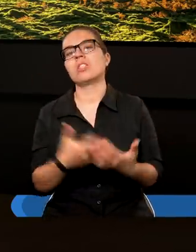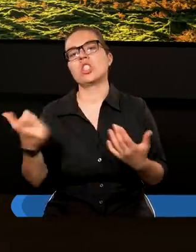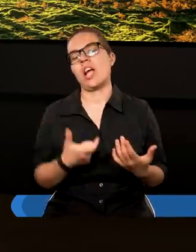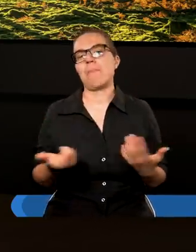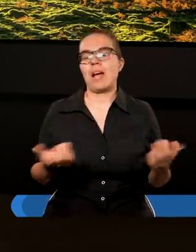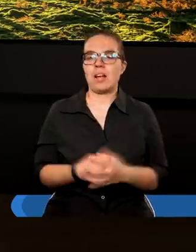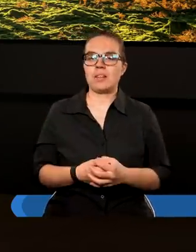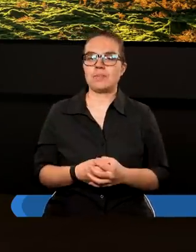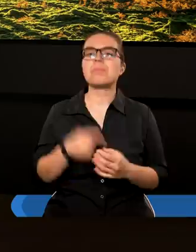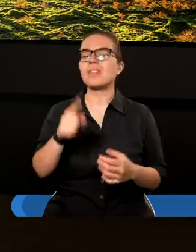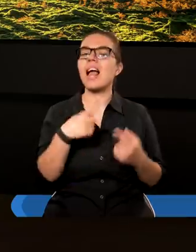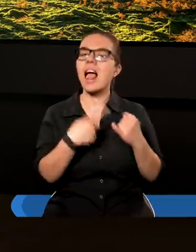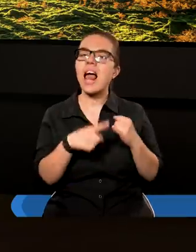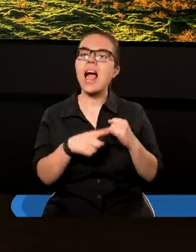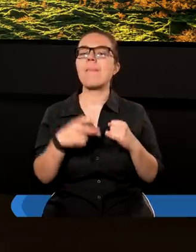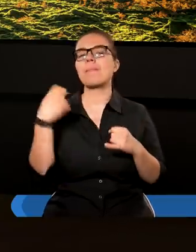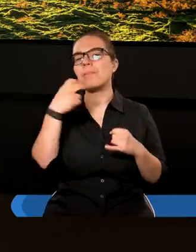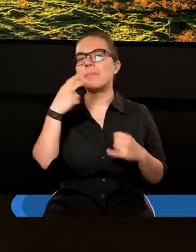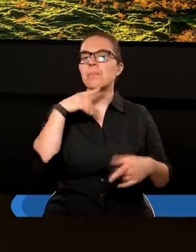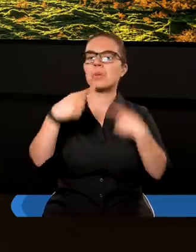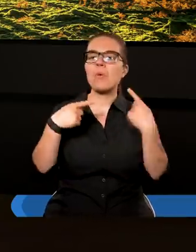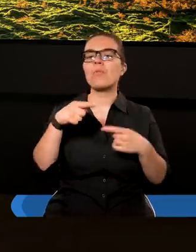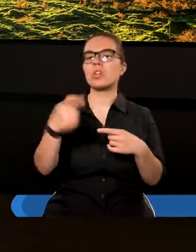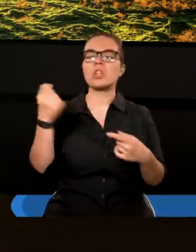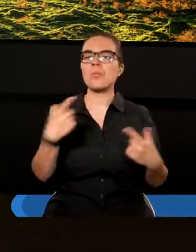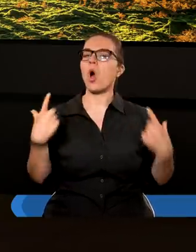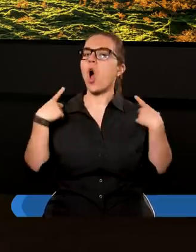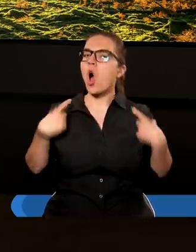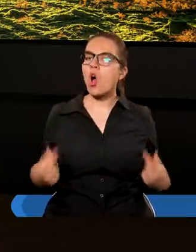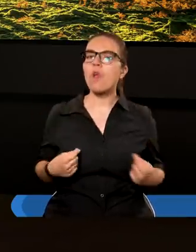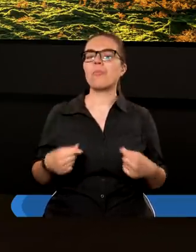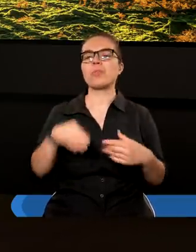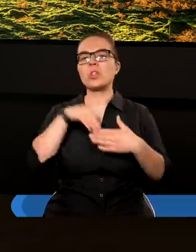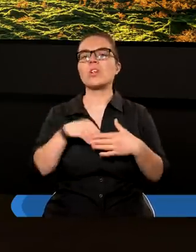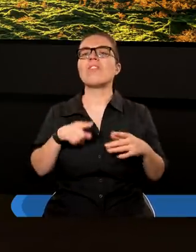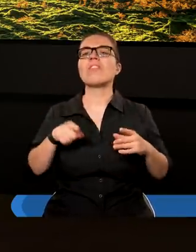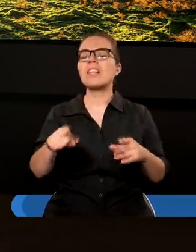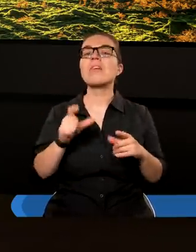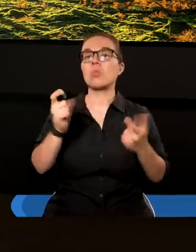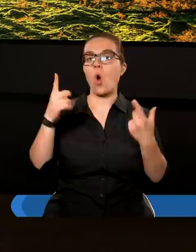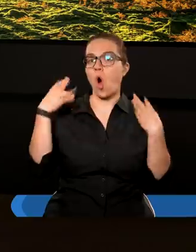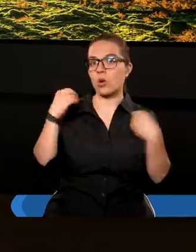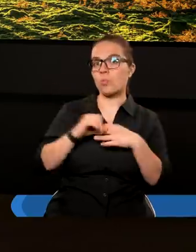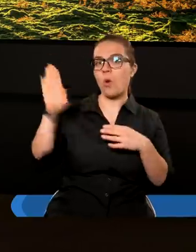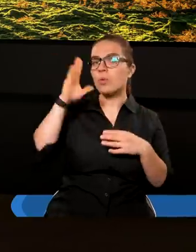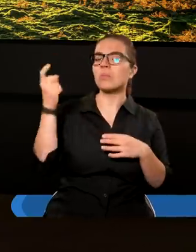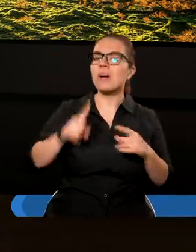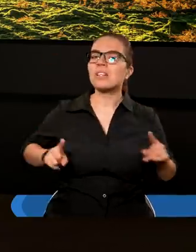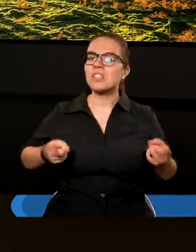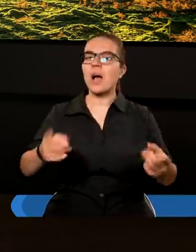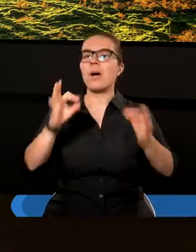ważnym elemencie tej przypowieści, o tym, że każdy musiał osobiście zadecydować, co zrobi z tym, co otrzymał od Pana Boga, prawda?